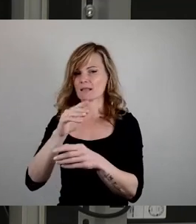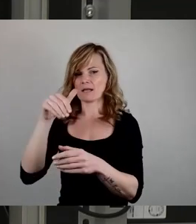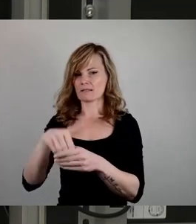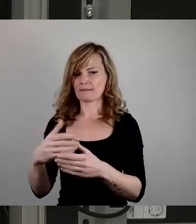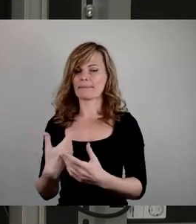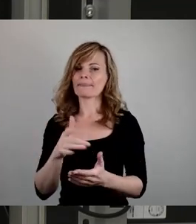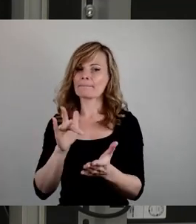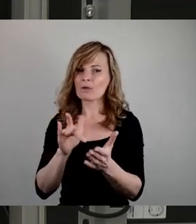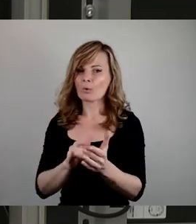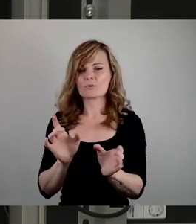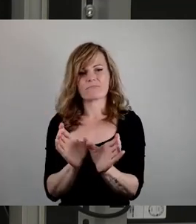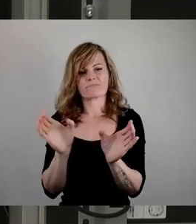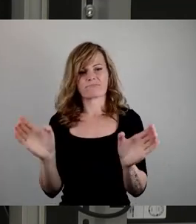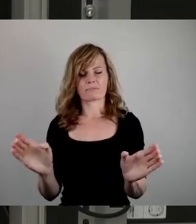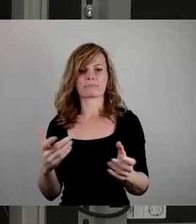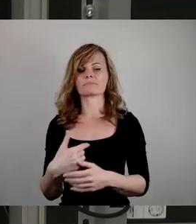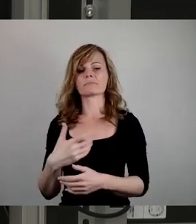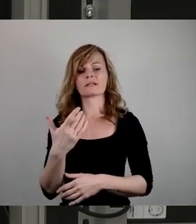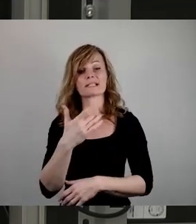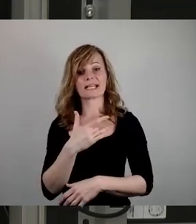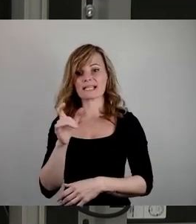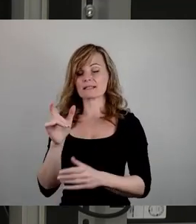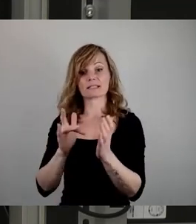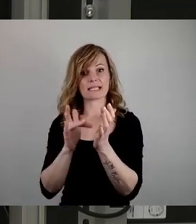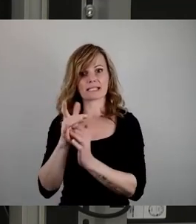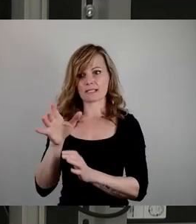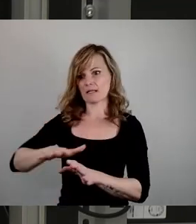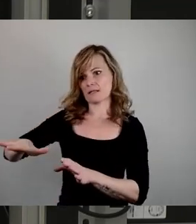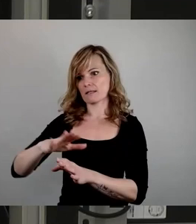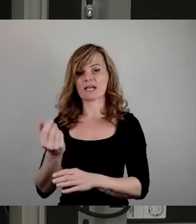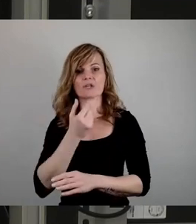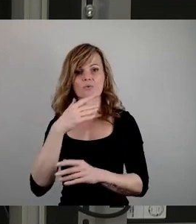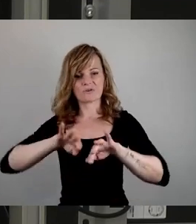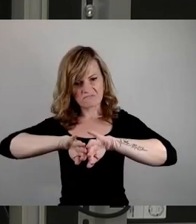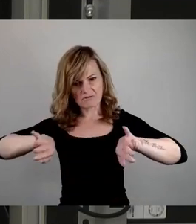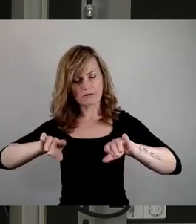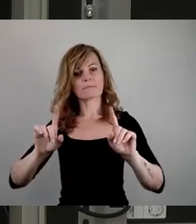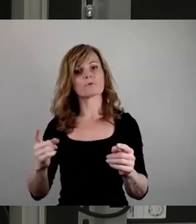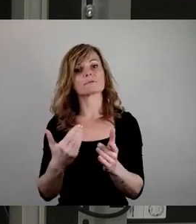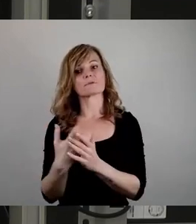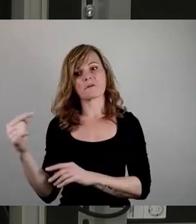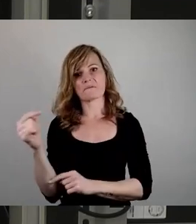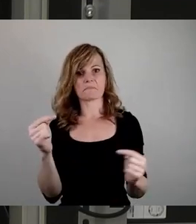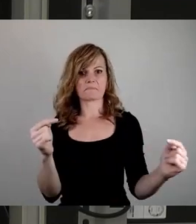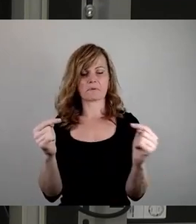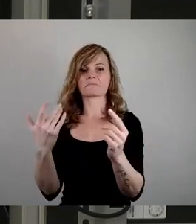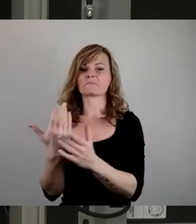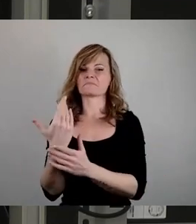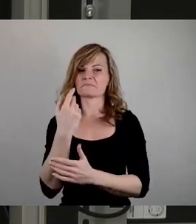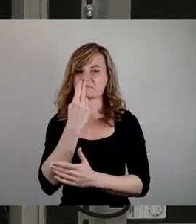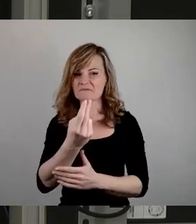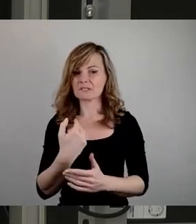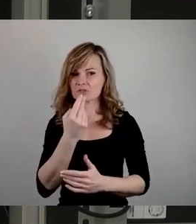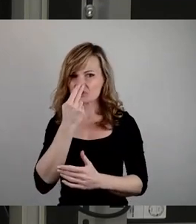Separierung von Christen und Juden und der daraus resultierenden Feindschaft des Christentums gegenüber dem emanzipationsbestrebten